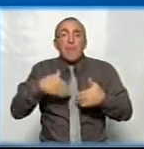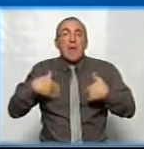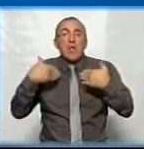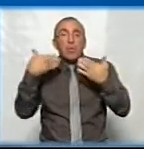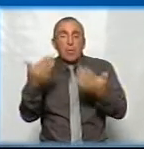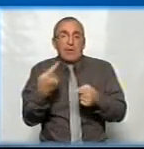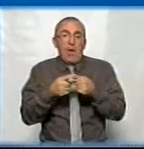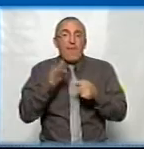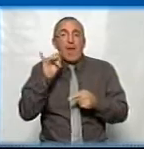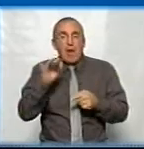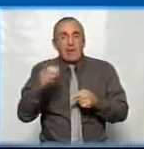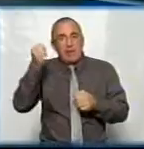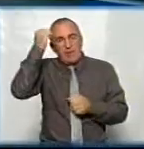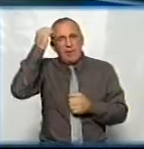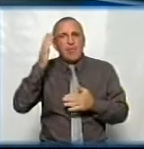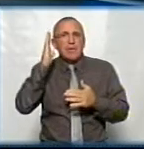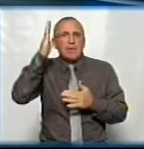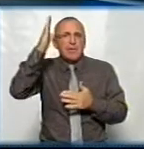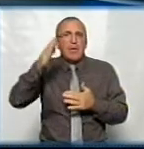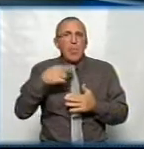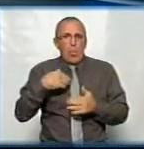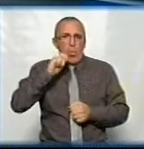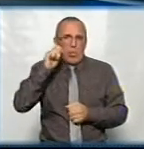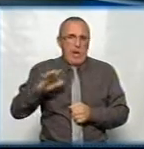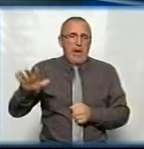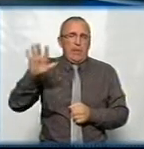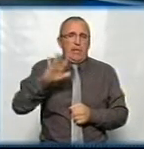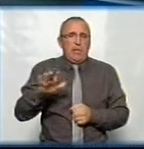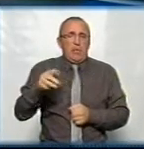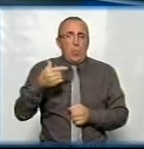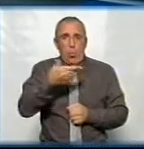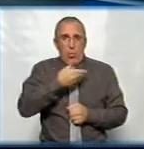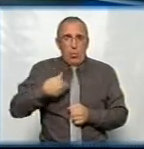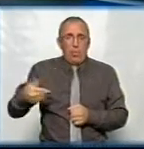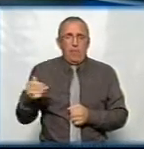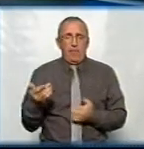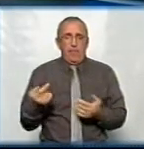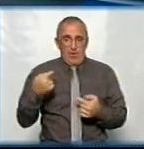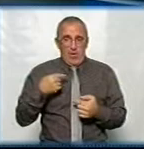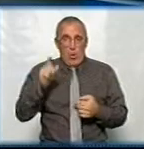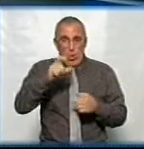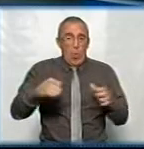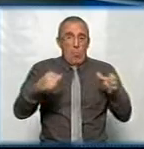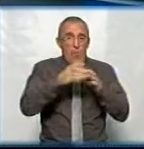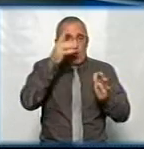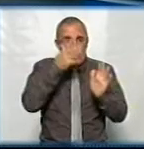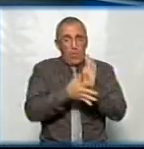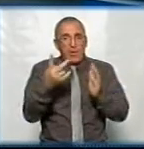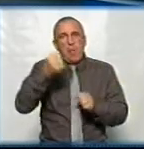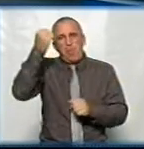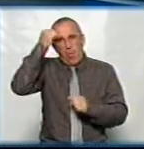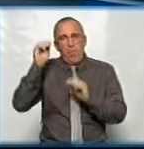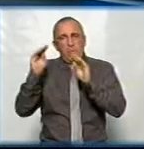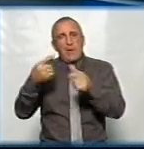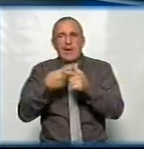такий варіант пам'ятника. Які тенденції сьогодні в Україні? Тобто у нас, як громада розуміє, що їй потрібен пам'ятник,